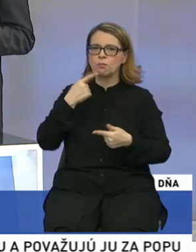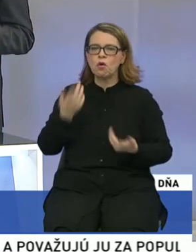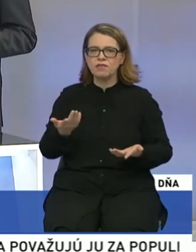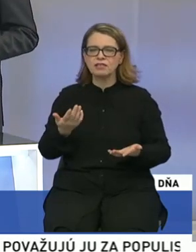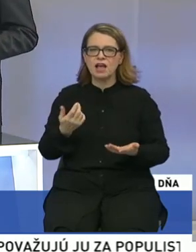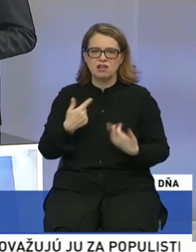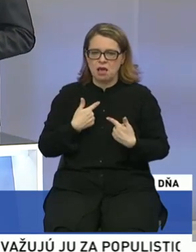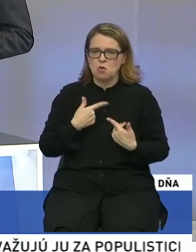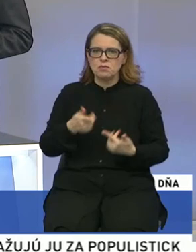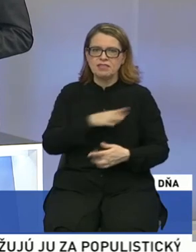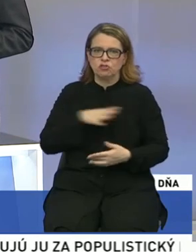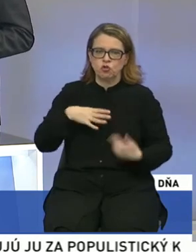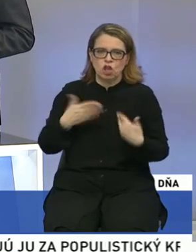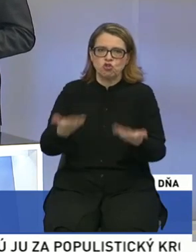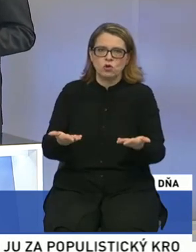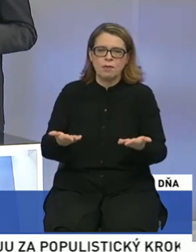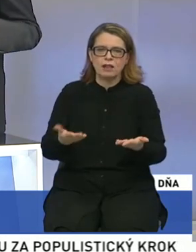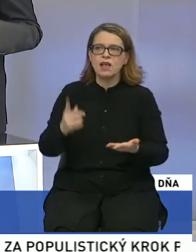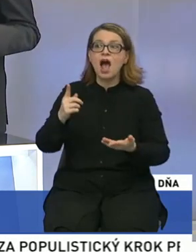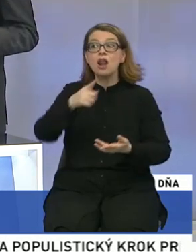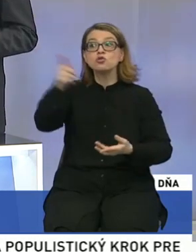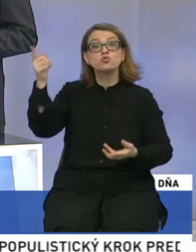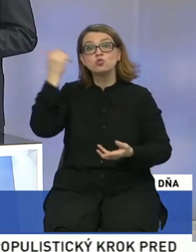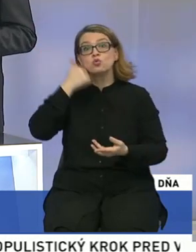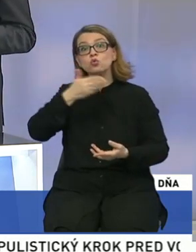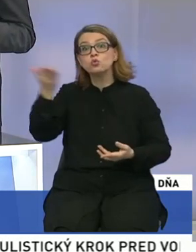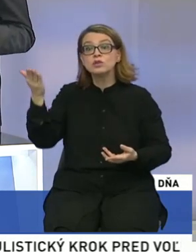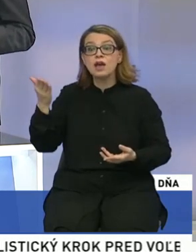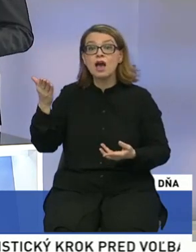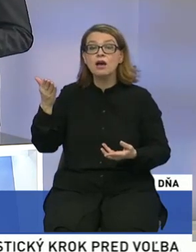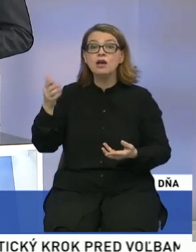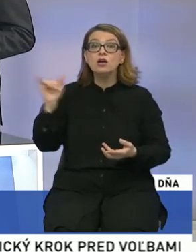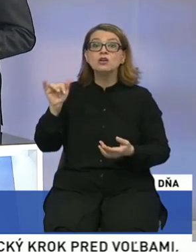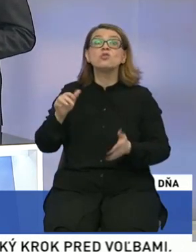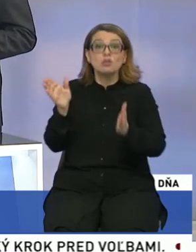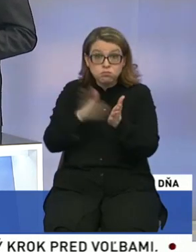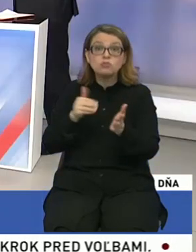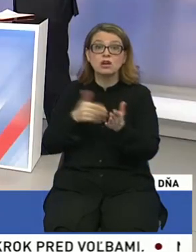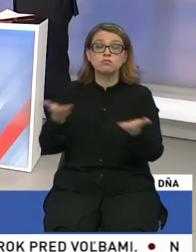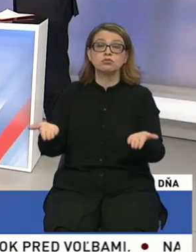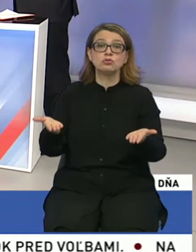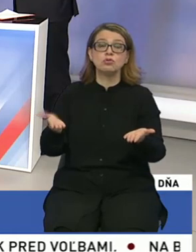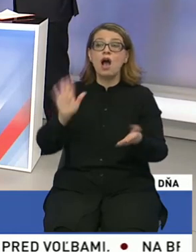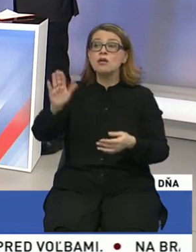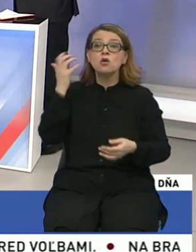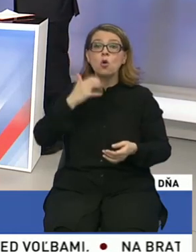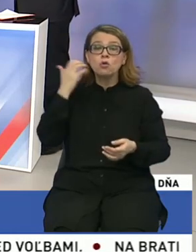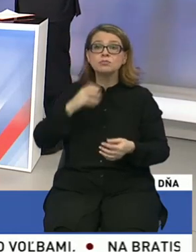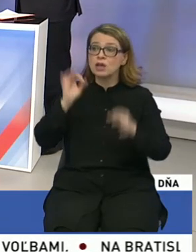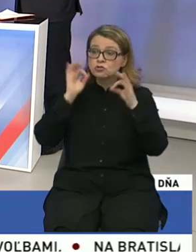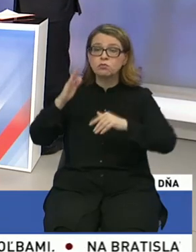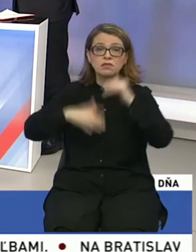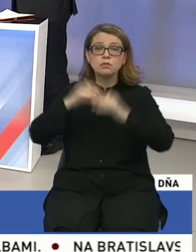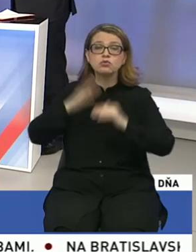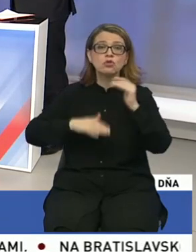s týmito existenčnými problémami ľudí. Ale sú ľudia, ktorí sú bytosne závislí na tom, aby v ich obciach bola infraštruktúra. Veď